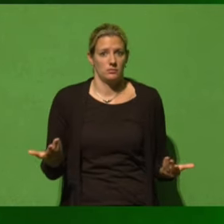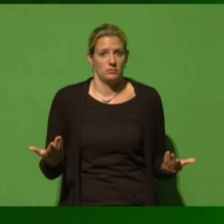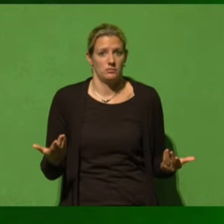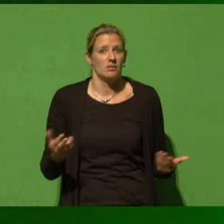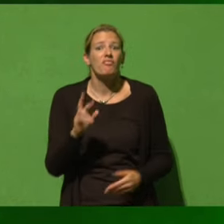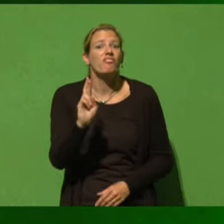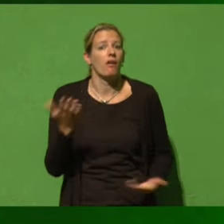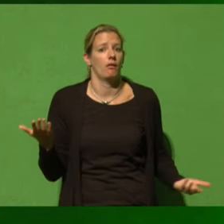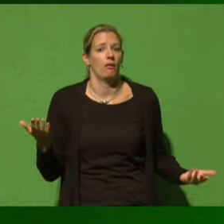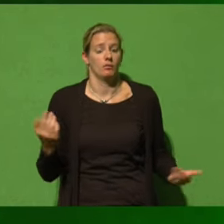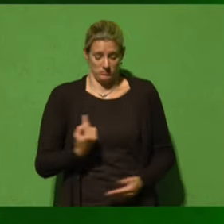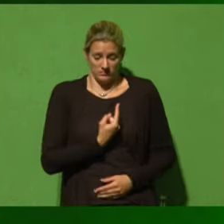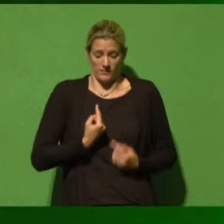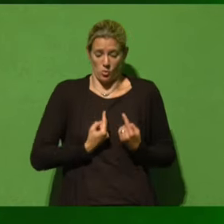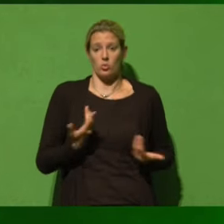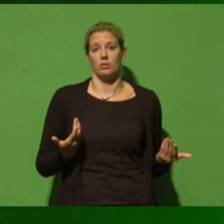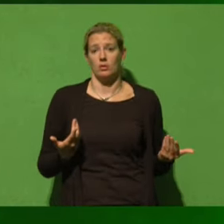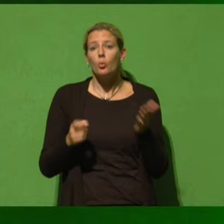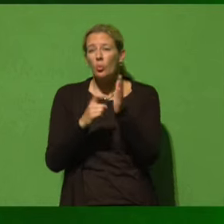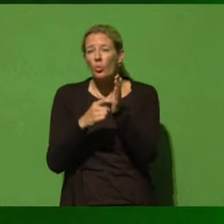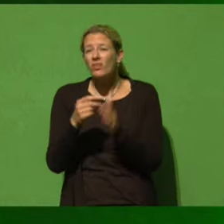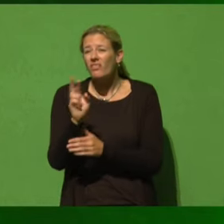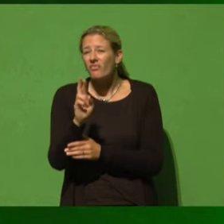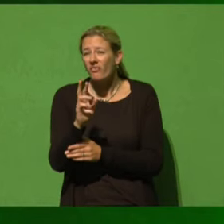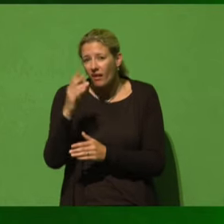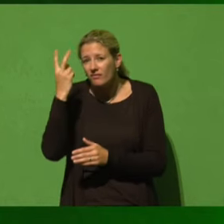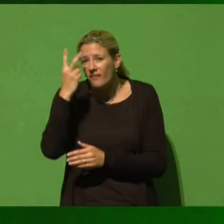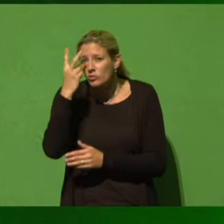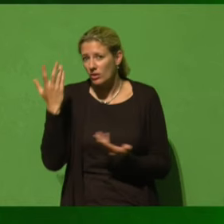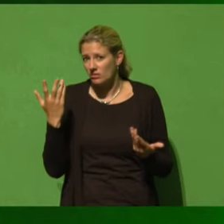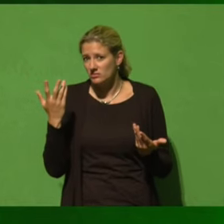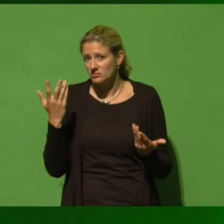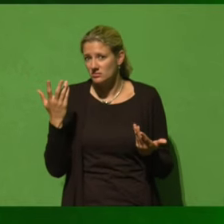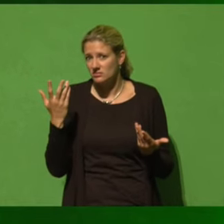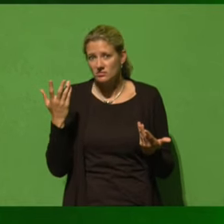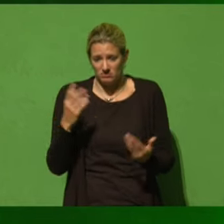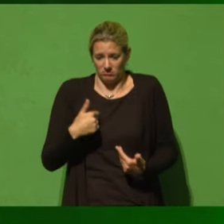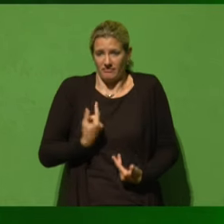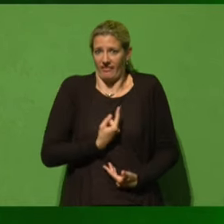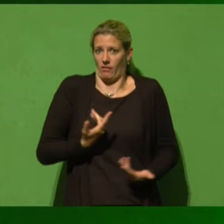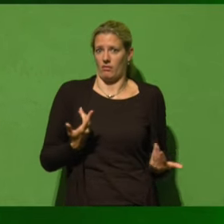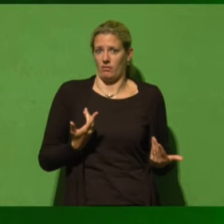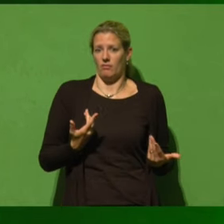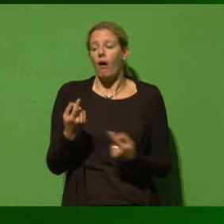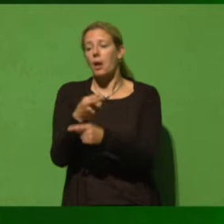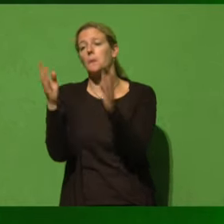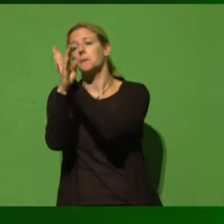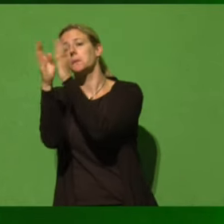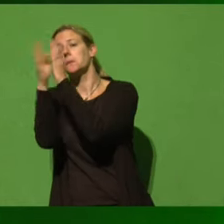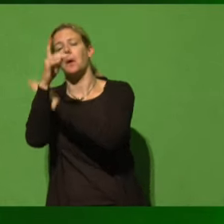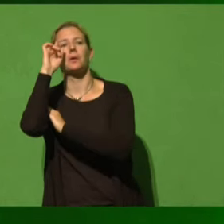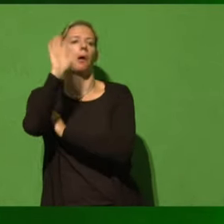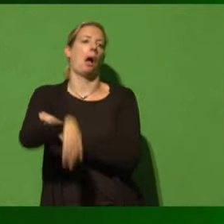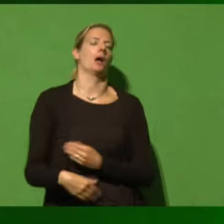Wer, wenn nicht wir Grüne, hat verstanden, dass es bei der Rettung der Artenvielfalt um mehr geht als ein paar